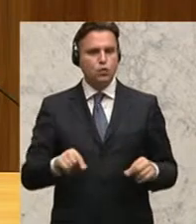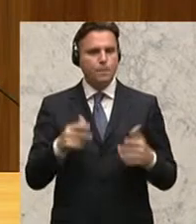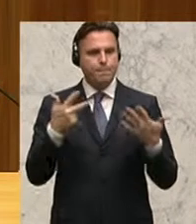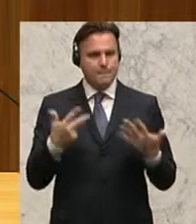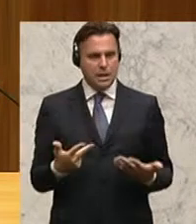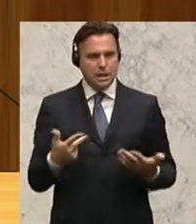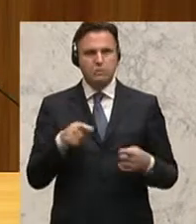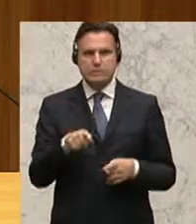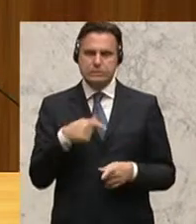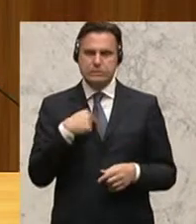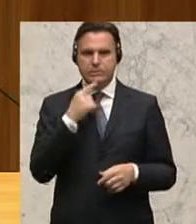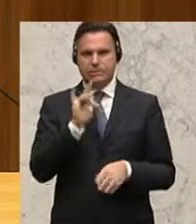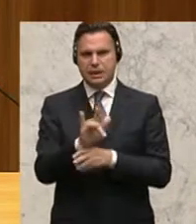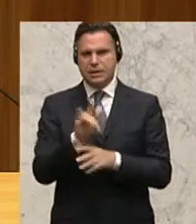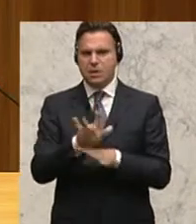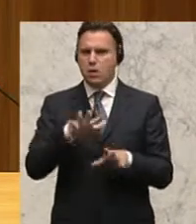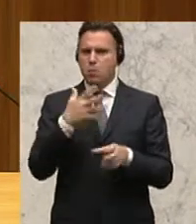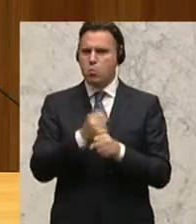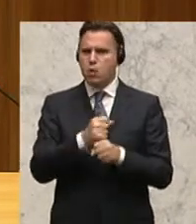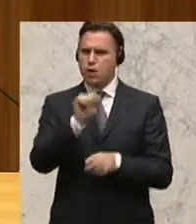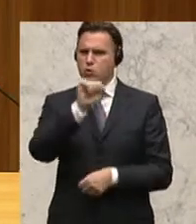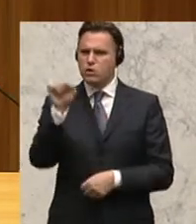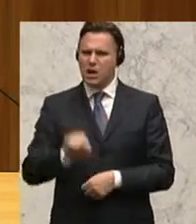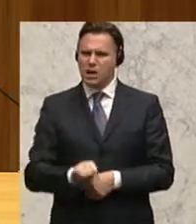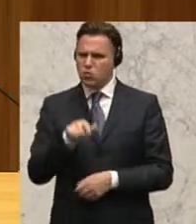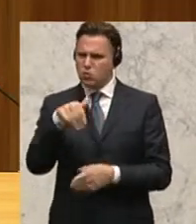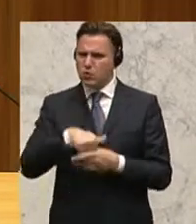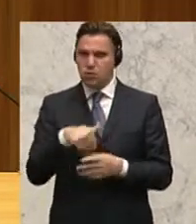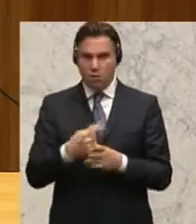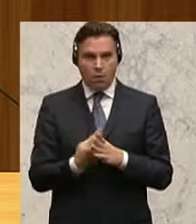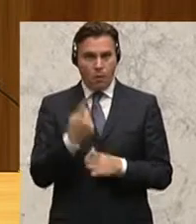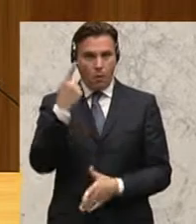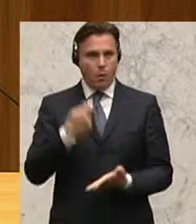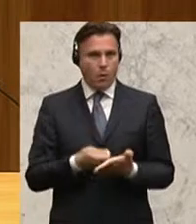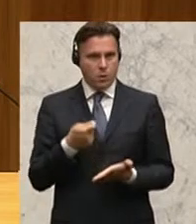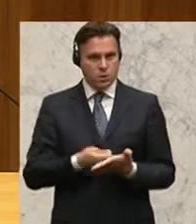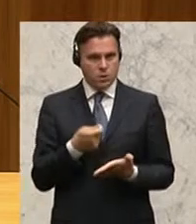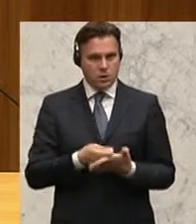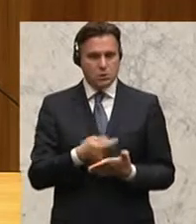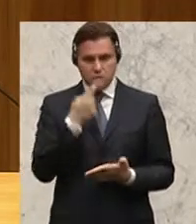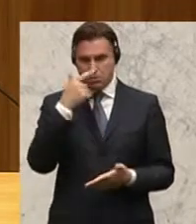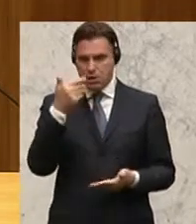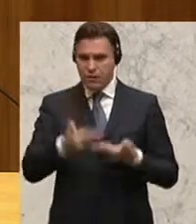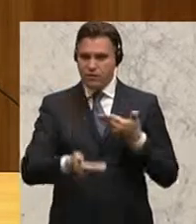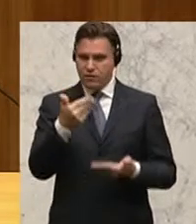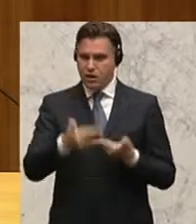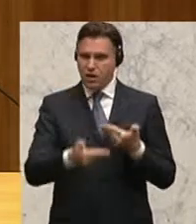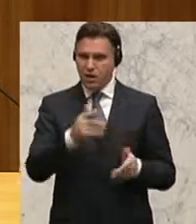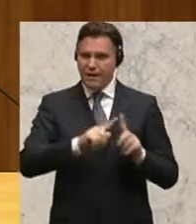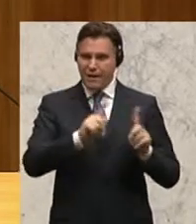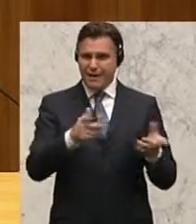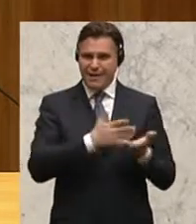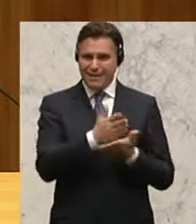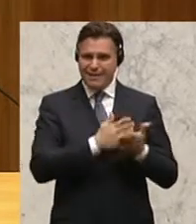sehr kritisch, was diese Buchhaltungsagentur anbelangt, weil es einfach horrende Kosten verursacht. Im Vergleich zu anderen Dienstleistern, die so etwas